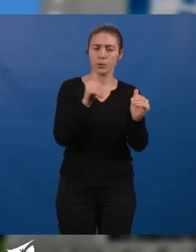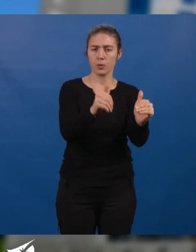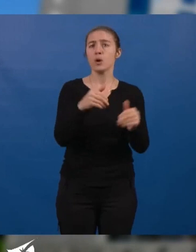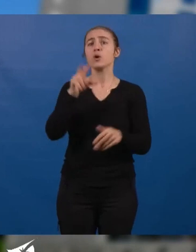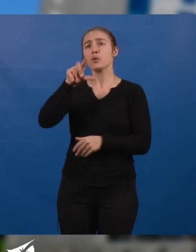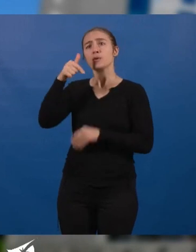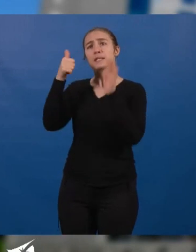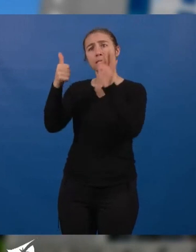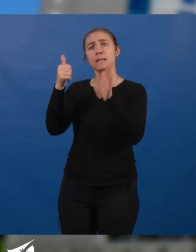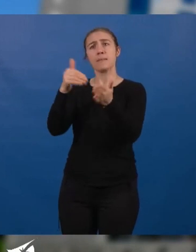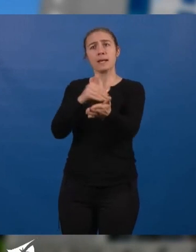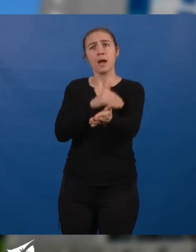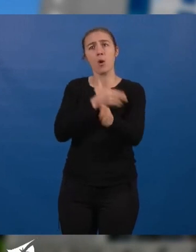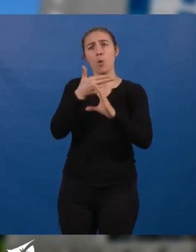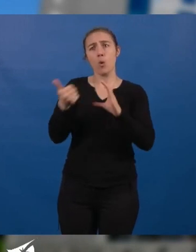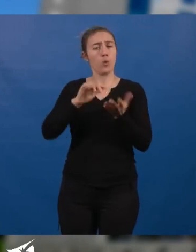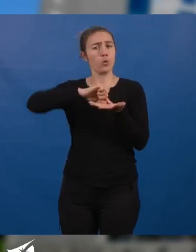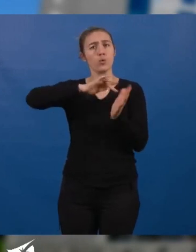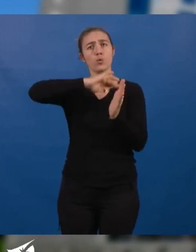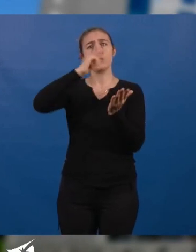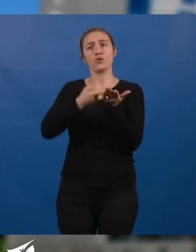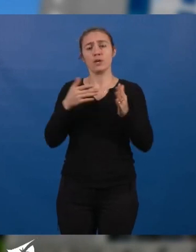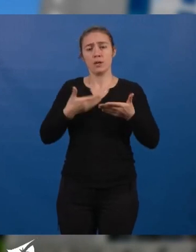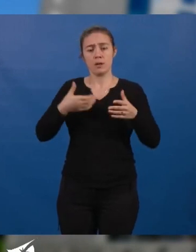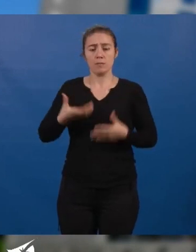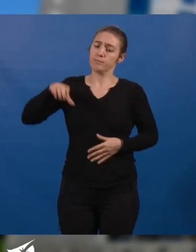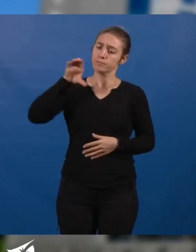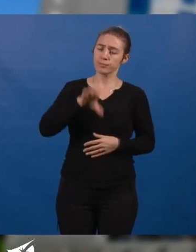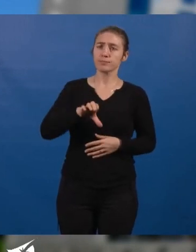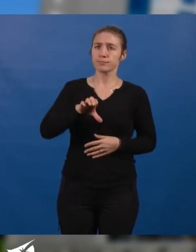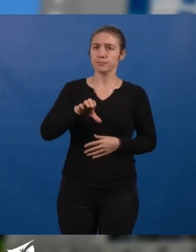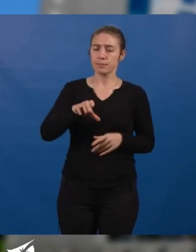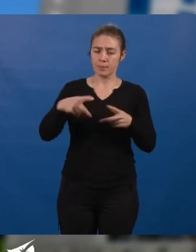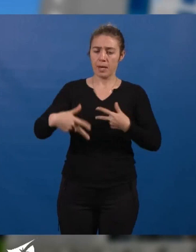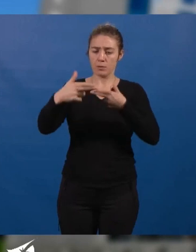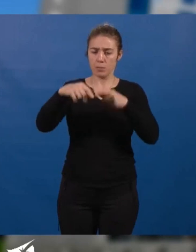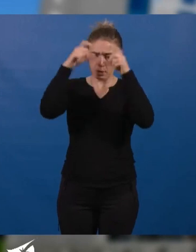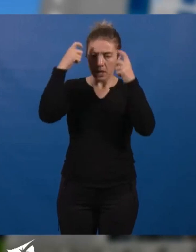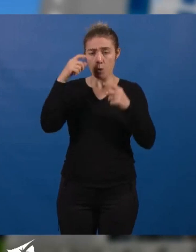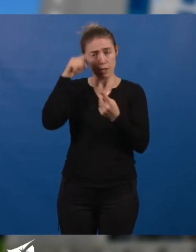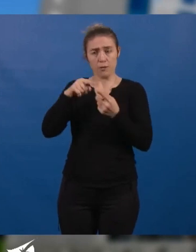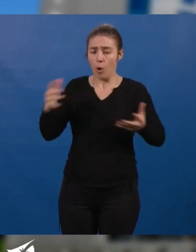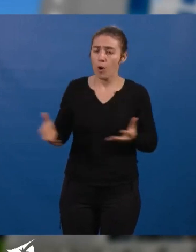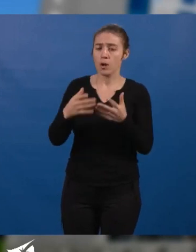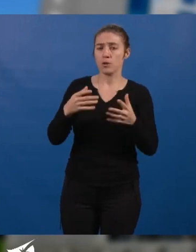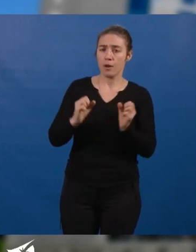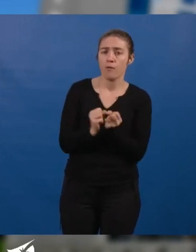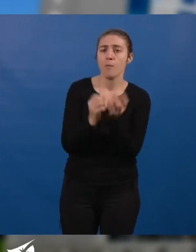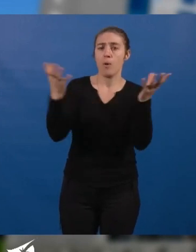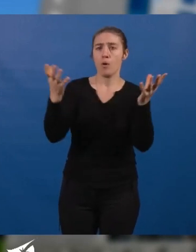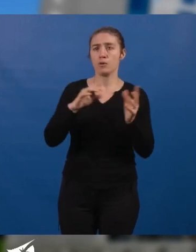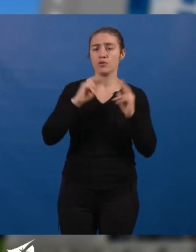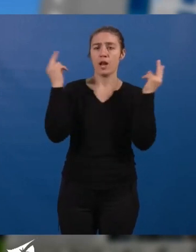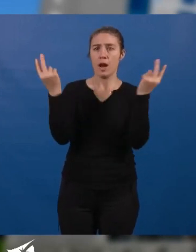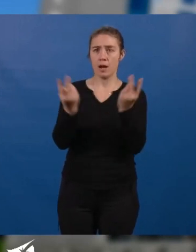,6 milliards d'euros, tout budget confondu sur le mandat, pour soutenir un développement global et soutenable. Au service,